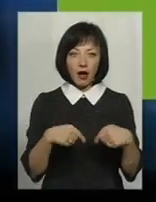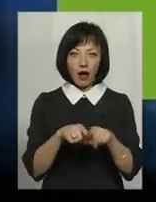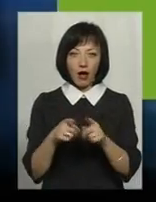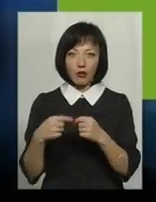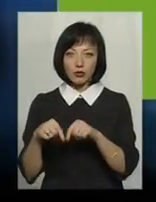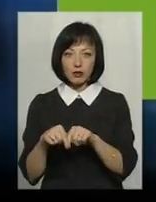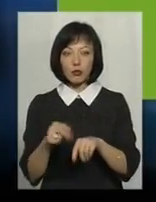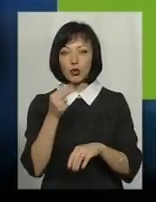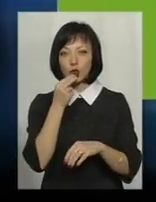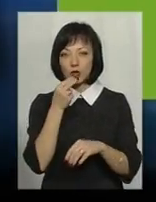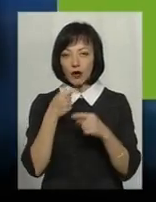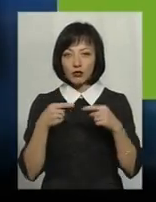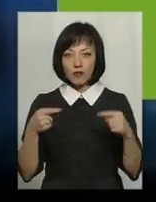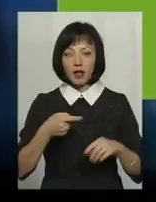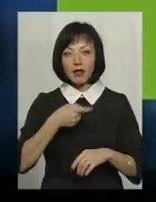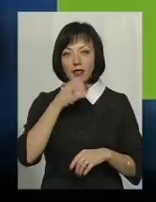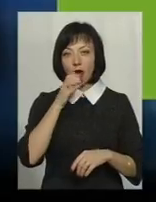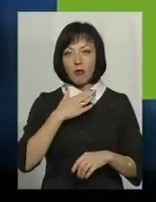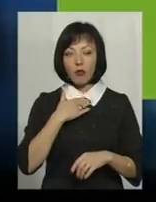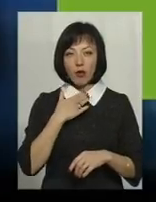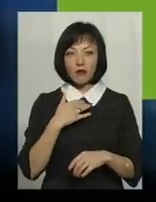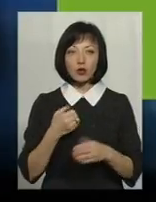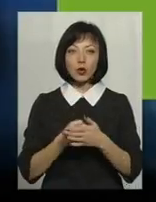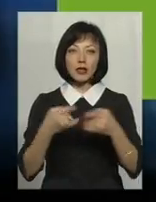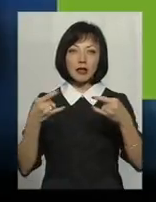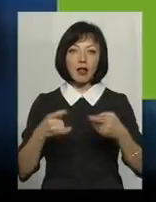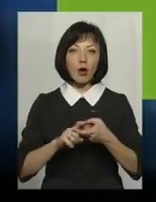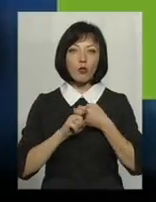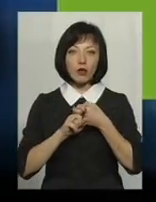Від продуктів харчування та напоїв до телекомунікацій.